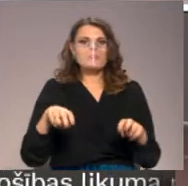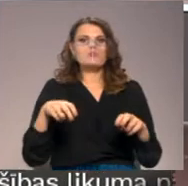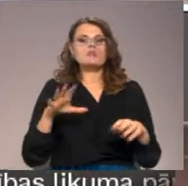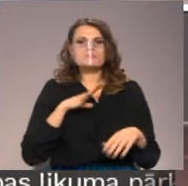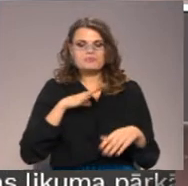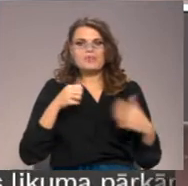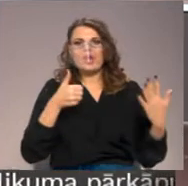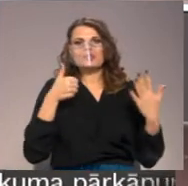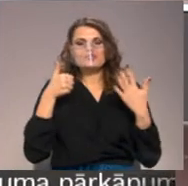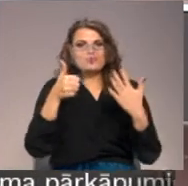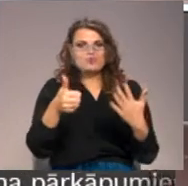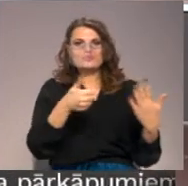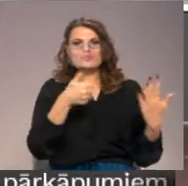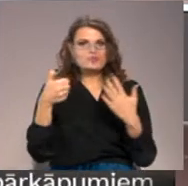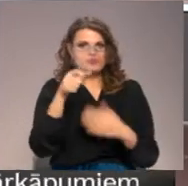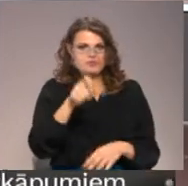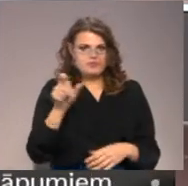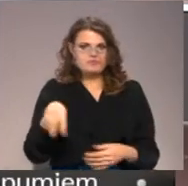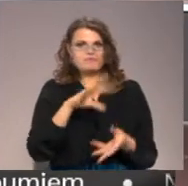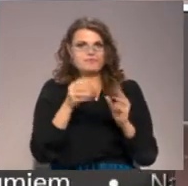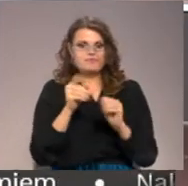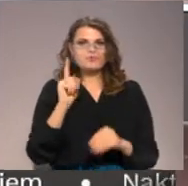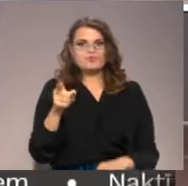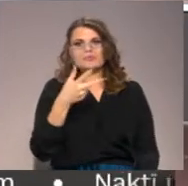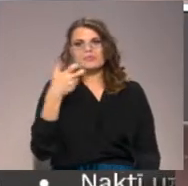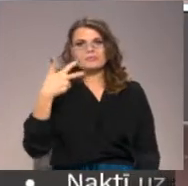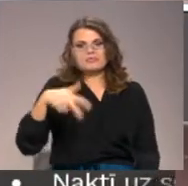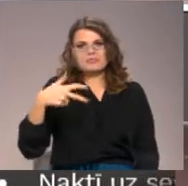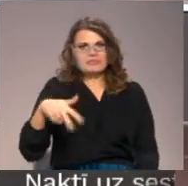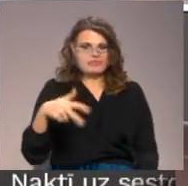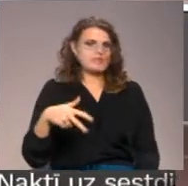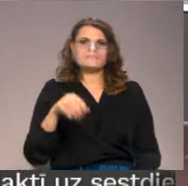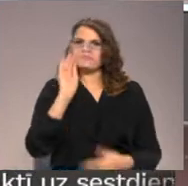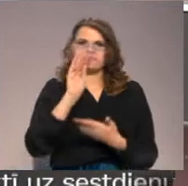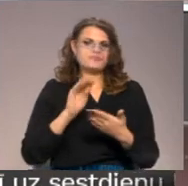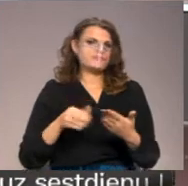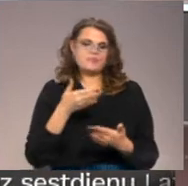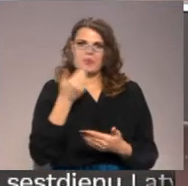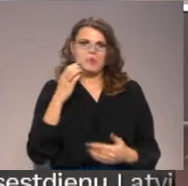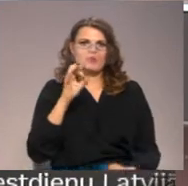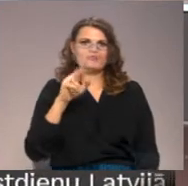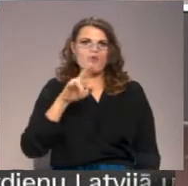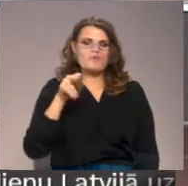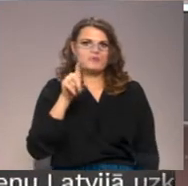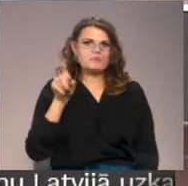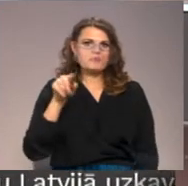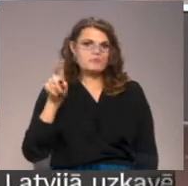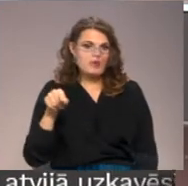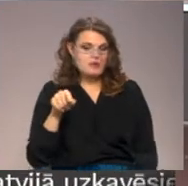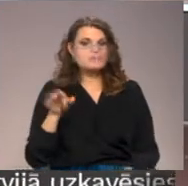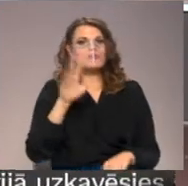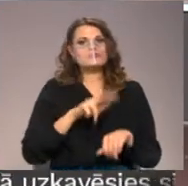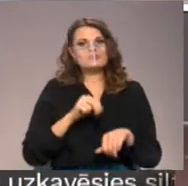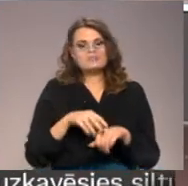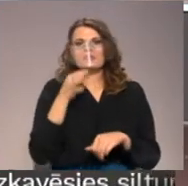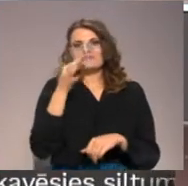Sveikta 6600 personām, no kurām 1330 nevarēja uzrādīt Covid pārs reģistrāciju. Un to valsts policija